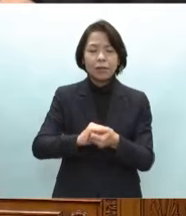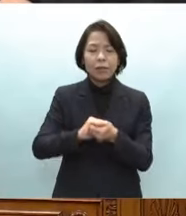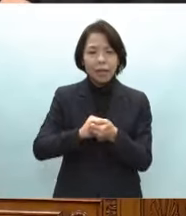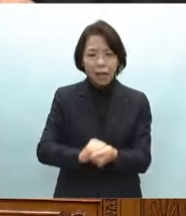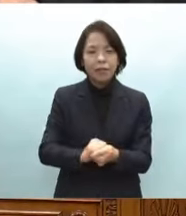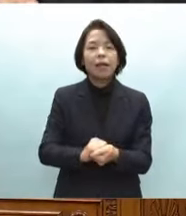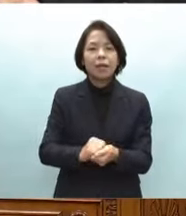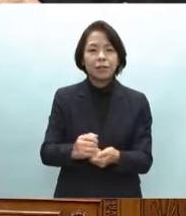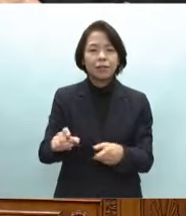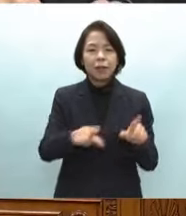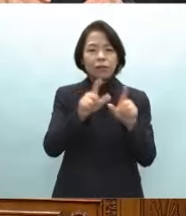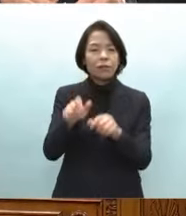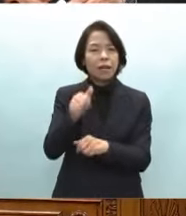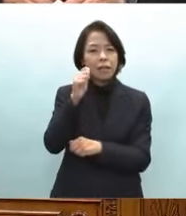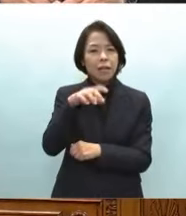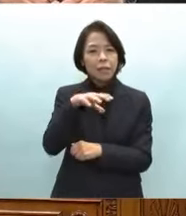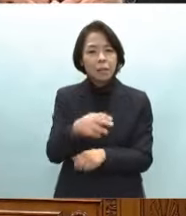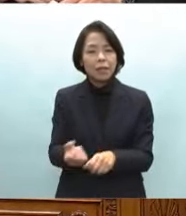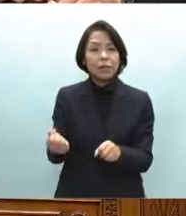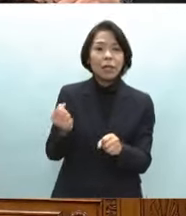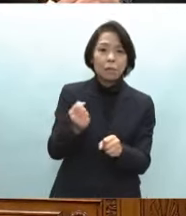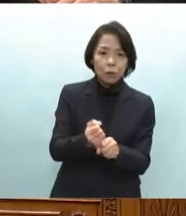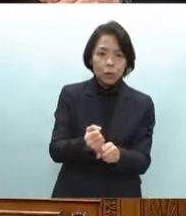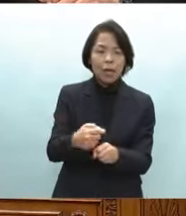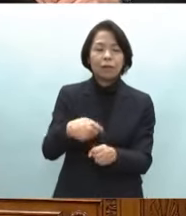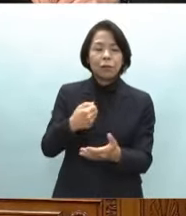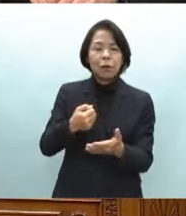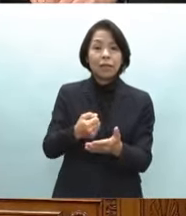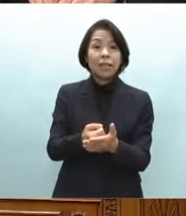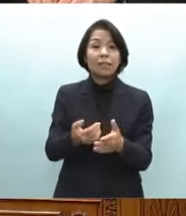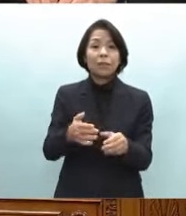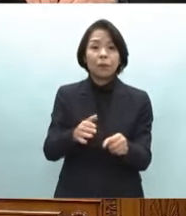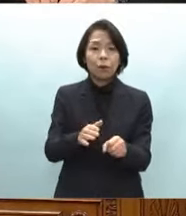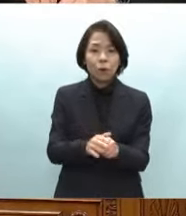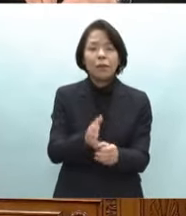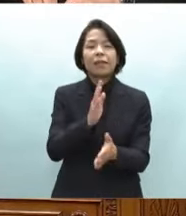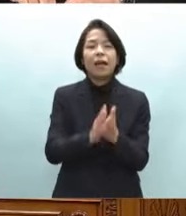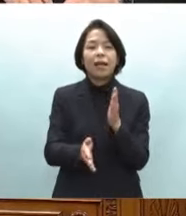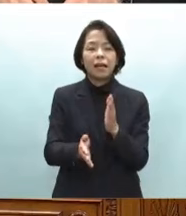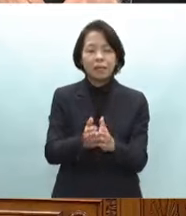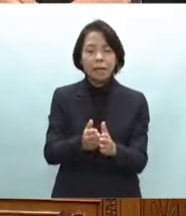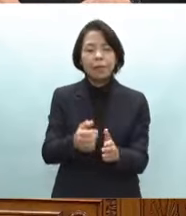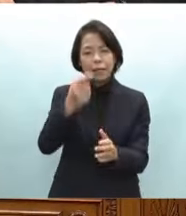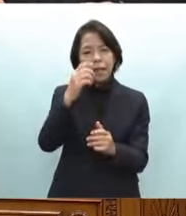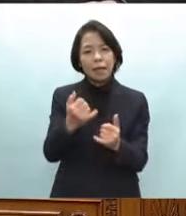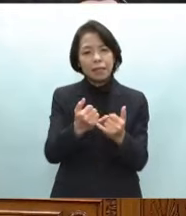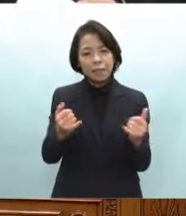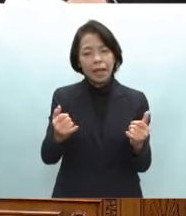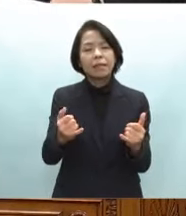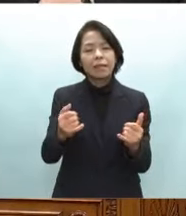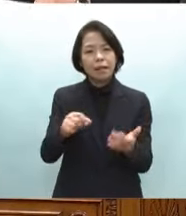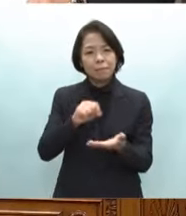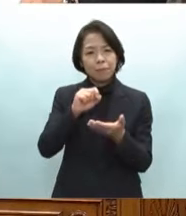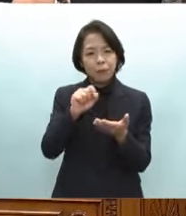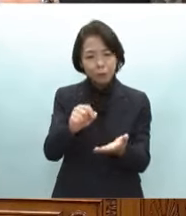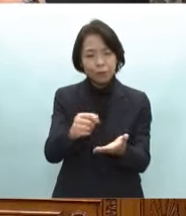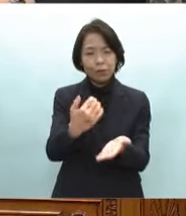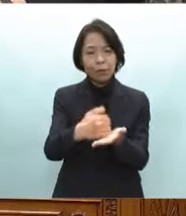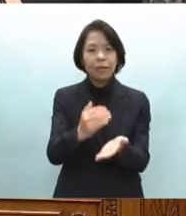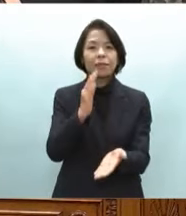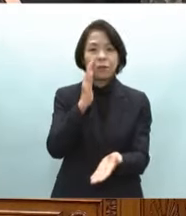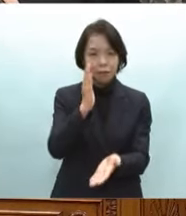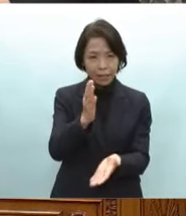ところに戻ることができるようにするとの決意を込めて改めて被災者に届くようお聞かせください